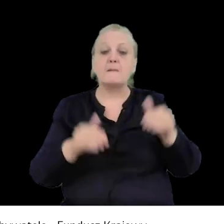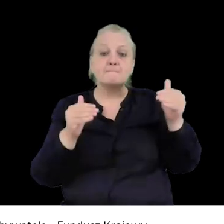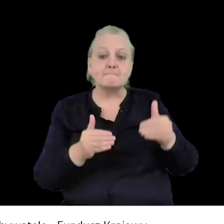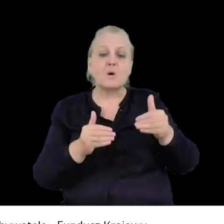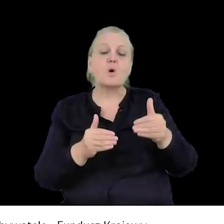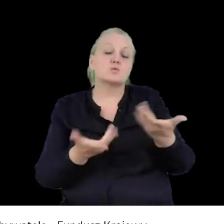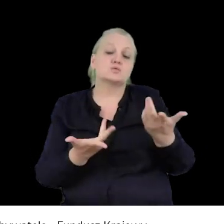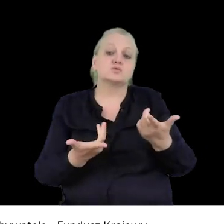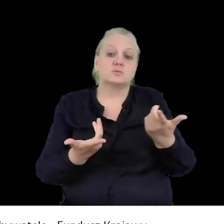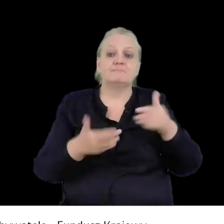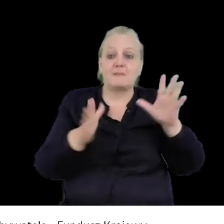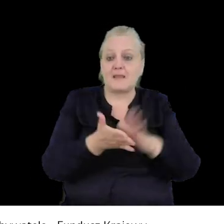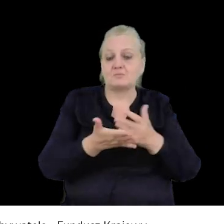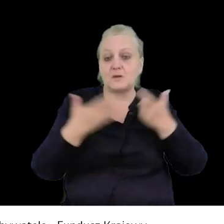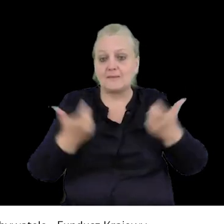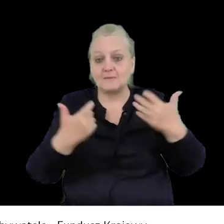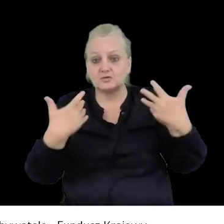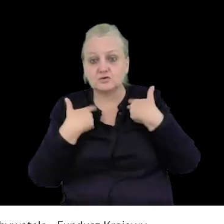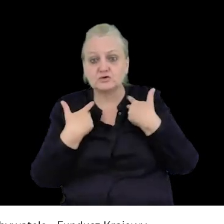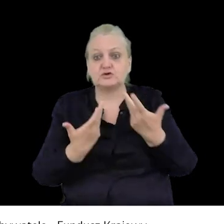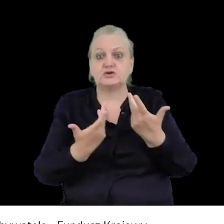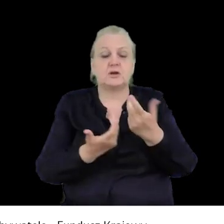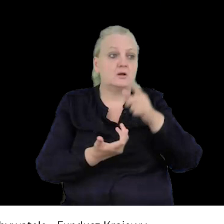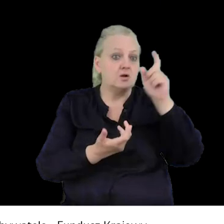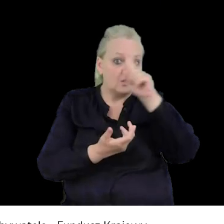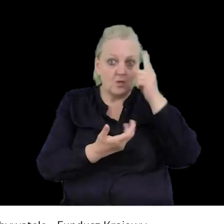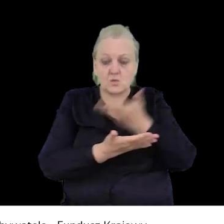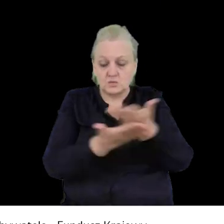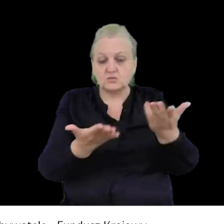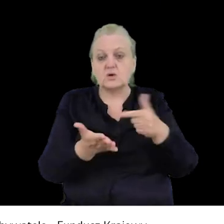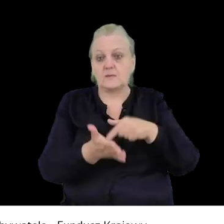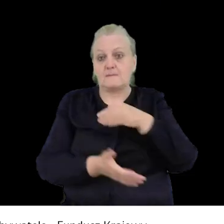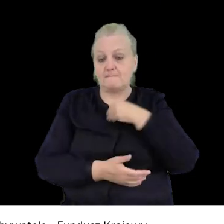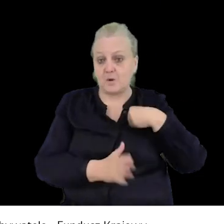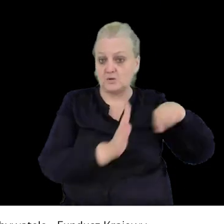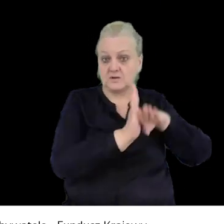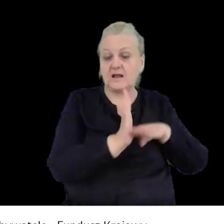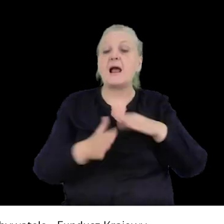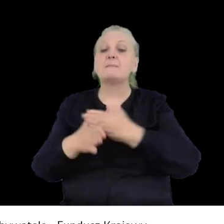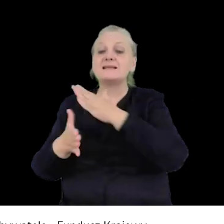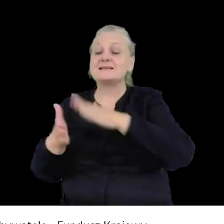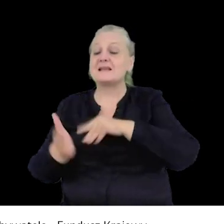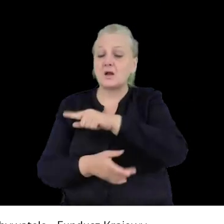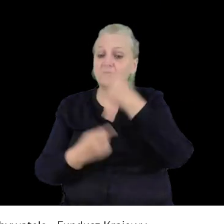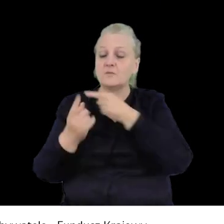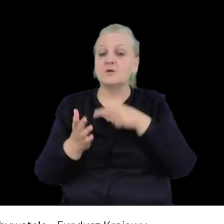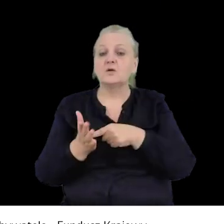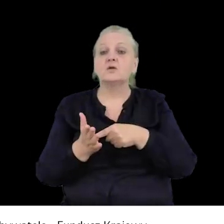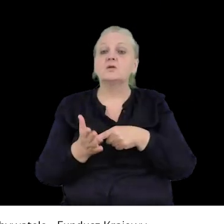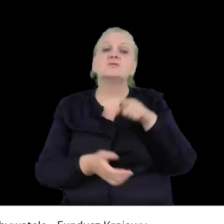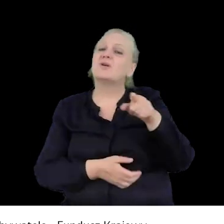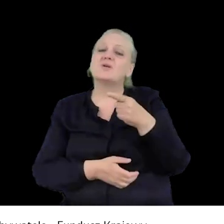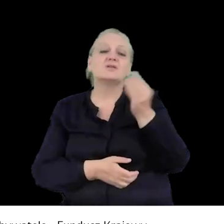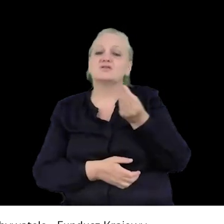lub zdrowiu albo mieniu w znacznych rozmiarach. To jest standard polski. Według standardu międzynarodowego to nie jest wystarczająca